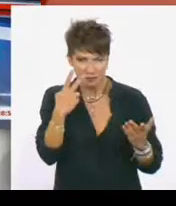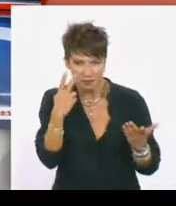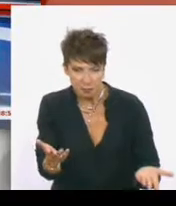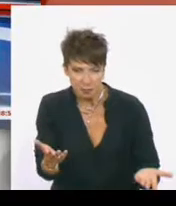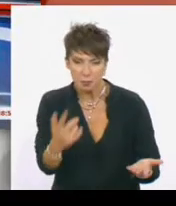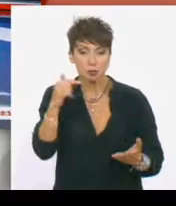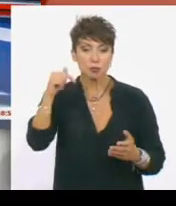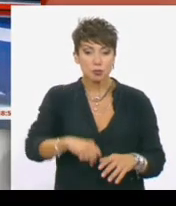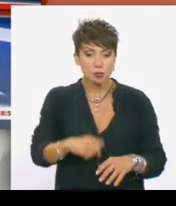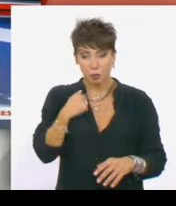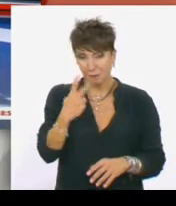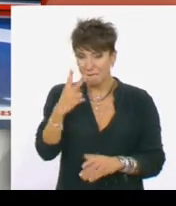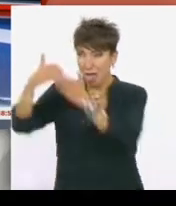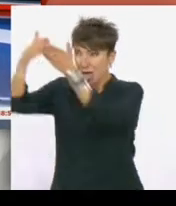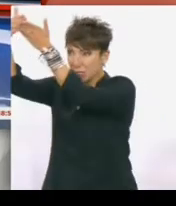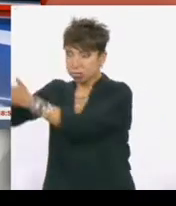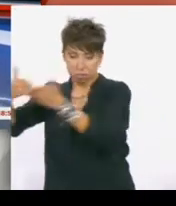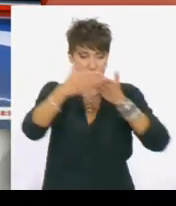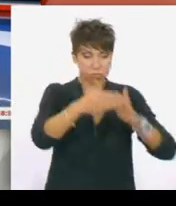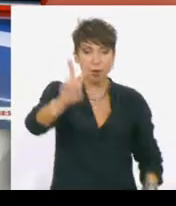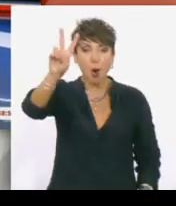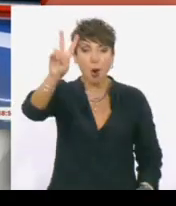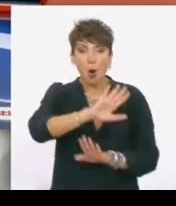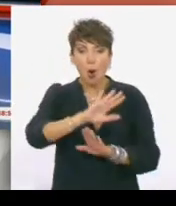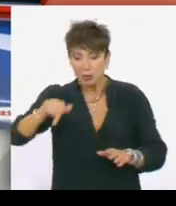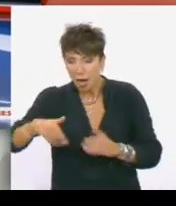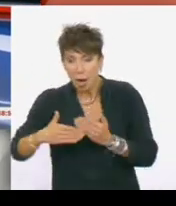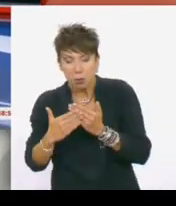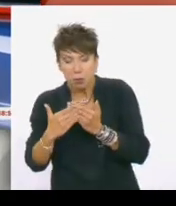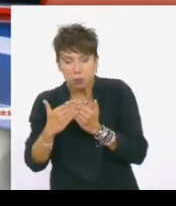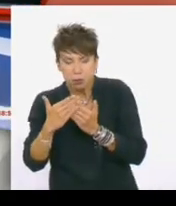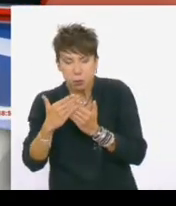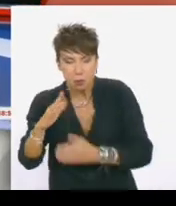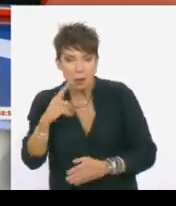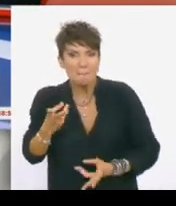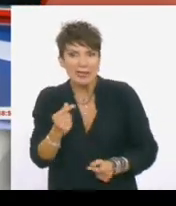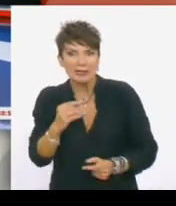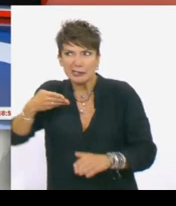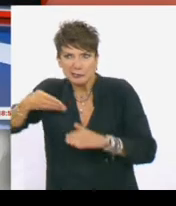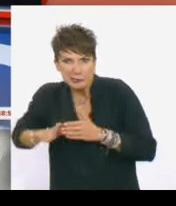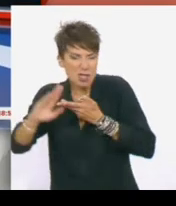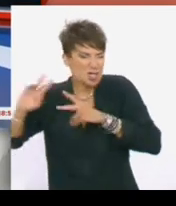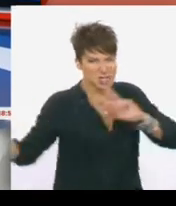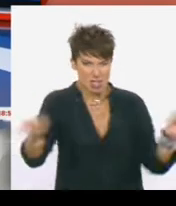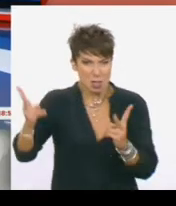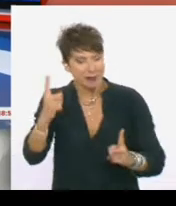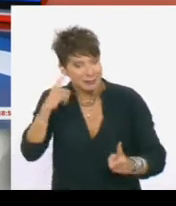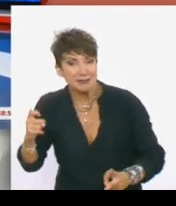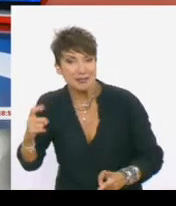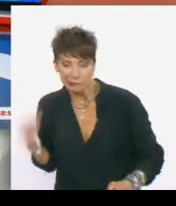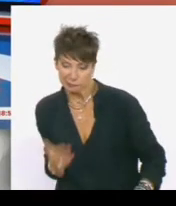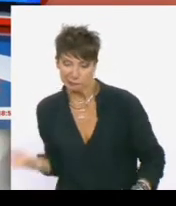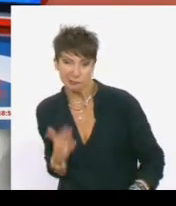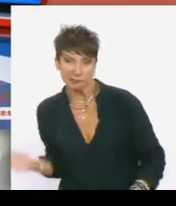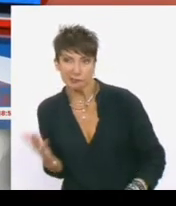Ναι, έρθουμε τώρα στην διπλή νευτική τραγωδία με μετανάστες στην Λέσβο και τα Κύθυρα. Οι μετανάστες επιχείρησαν να περάσουν στην Ελλάδα μέσα σε πολύ κακές καιρικές συνθήκες με